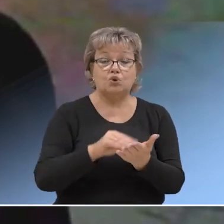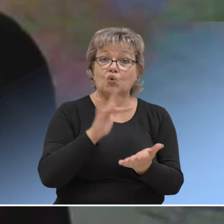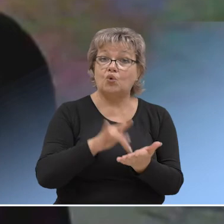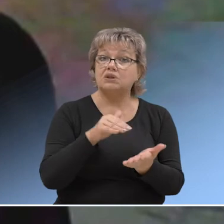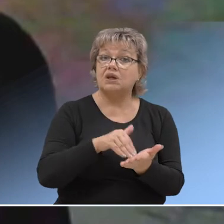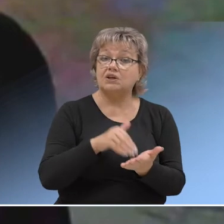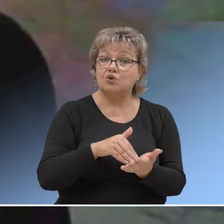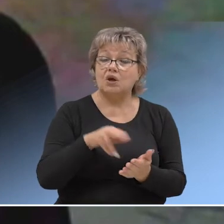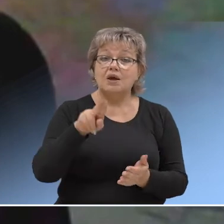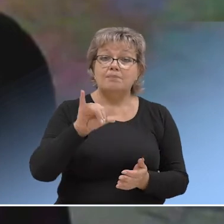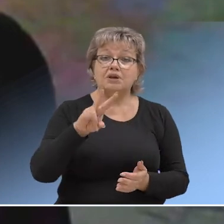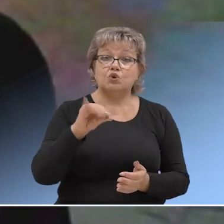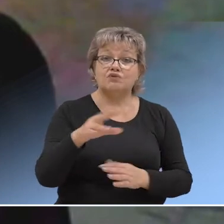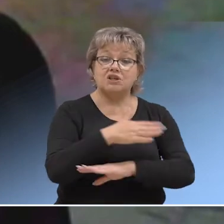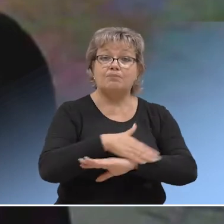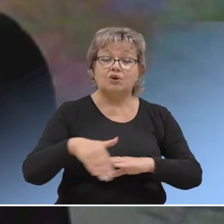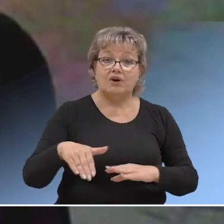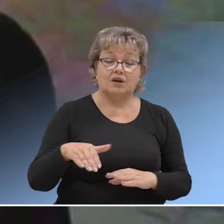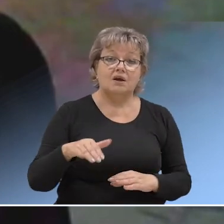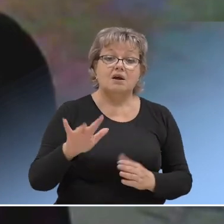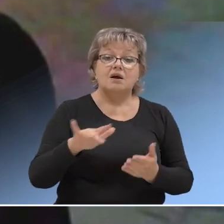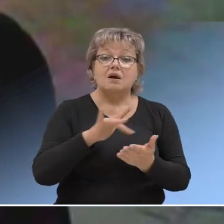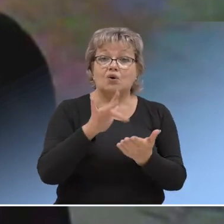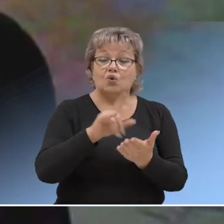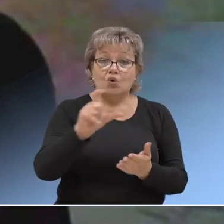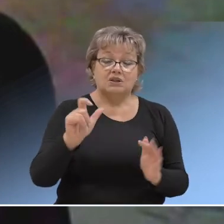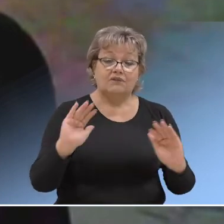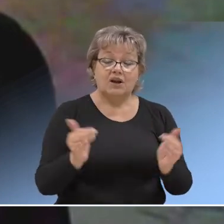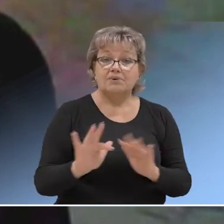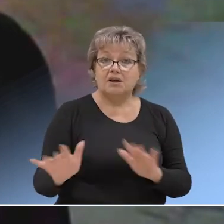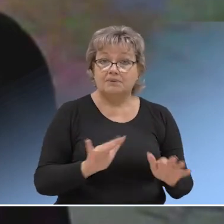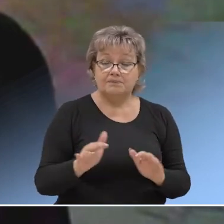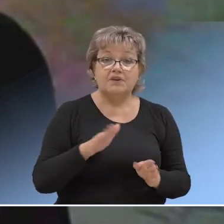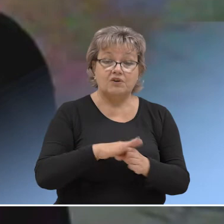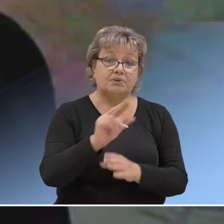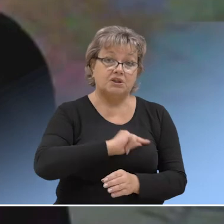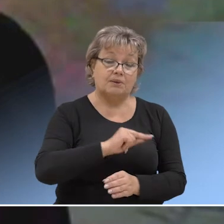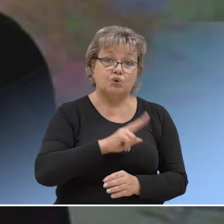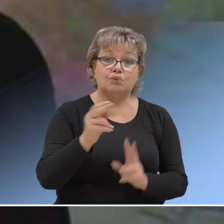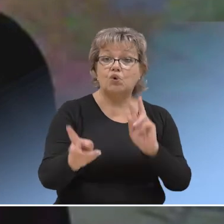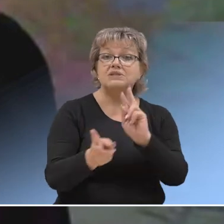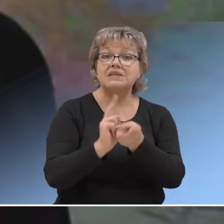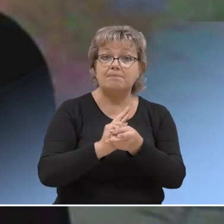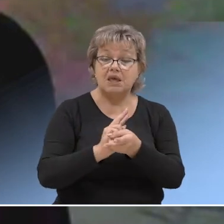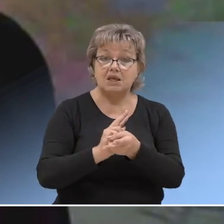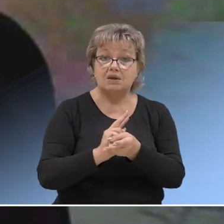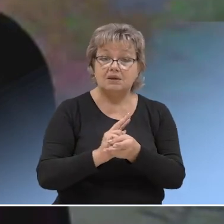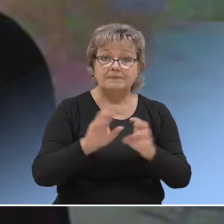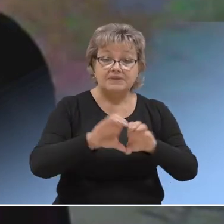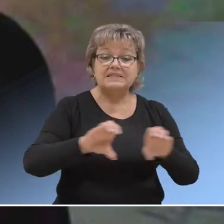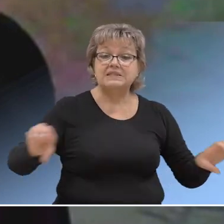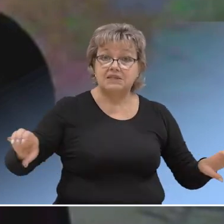город Таганрог, Петровский бульвар, муниципалитет в рамках мероприятия выполнил работы по замене